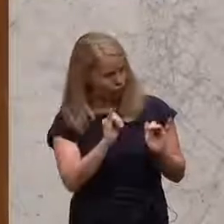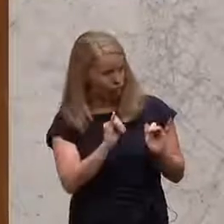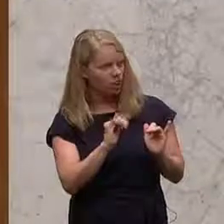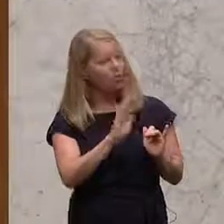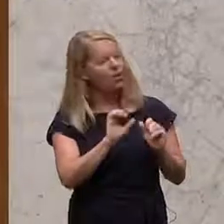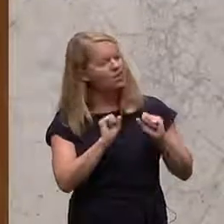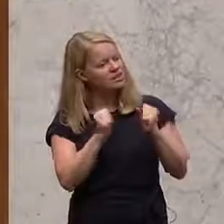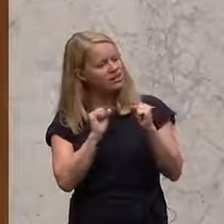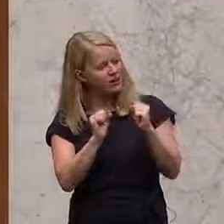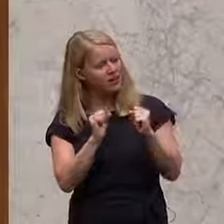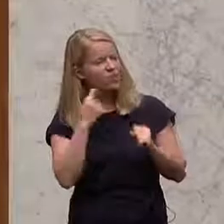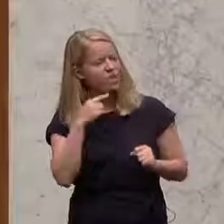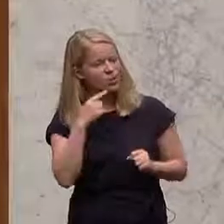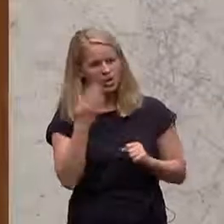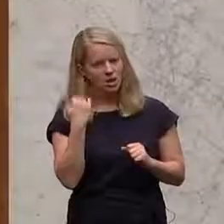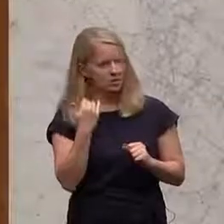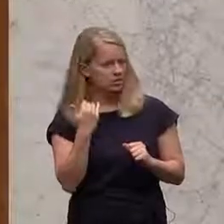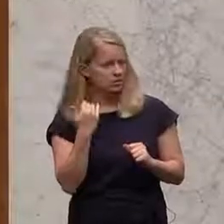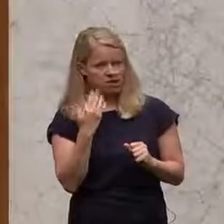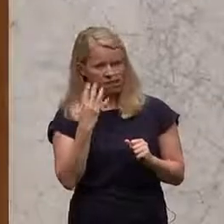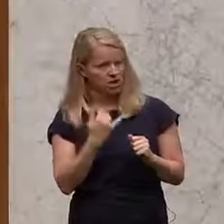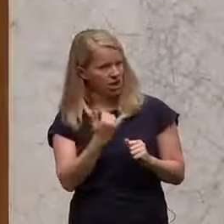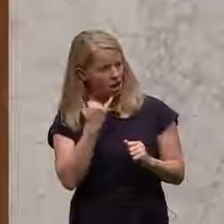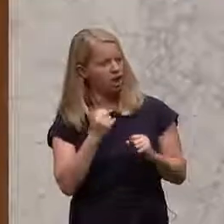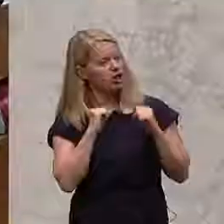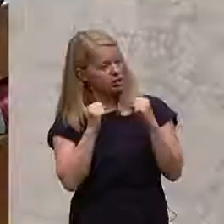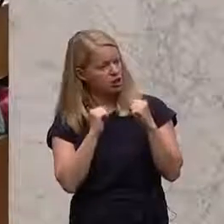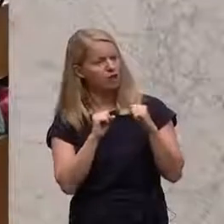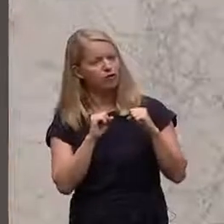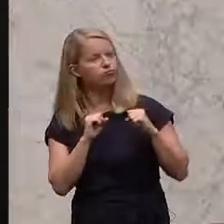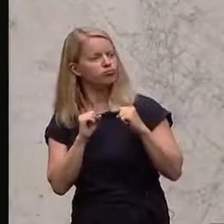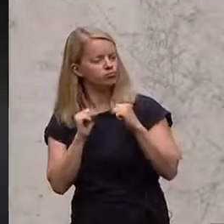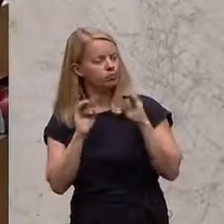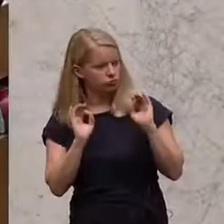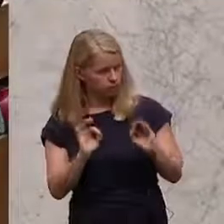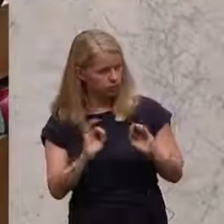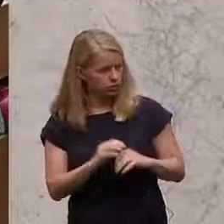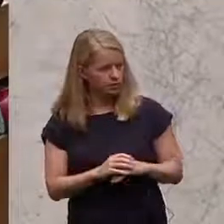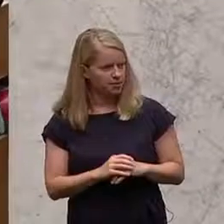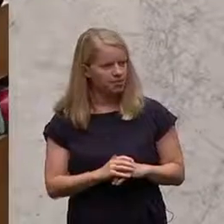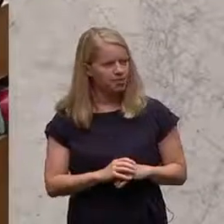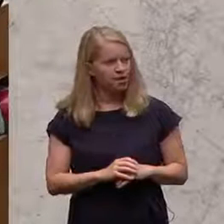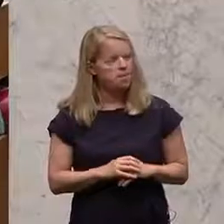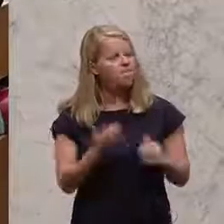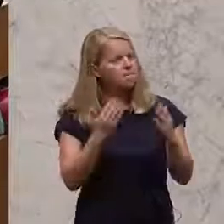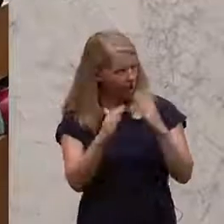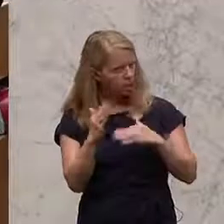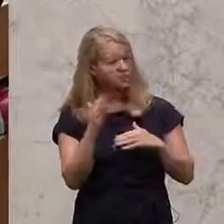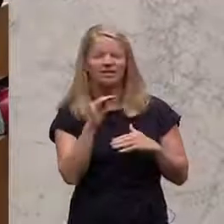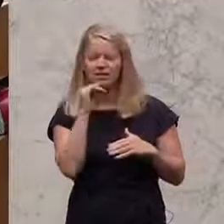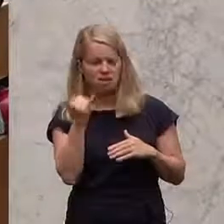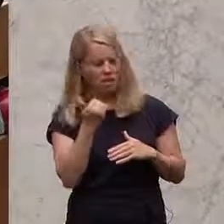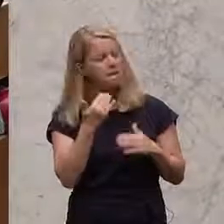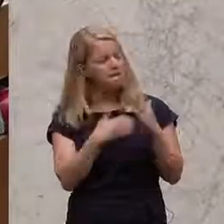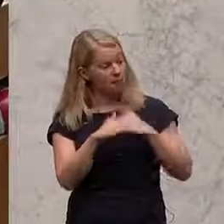Initiativen seitens der NEOS in den letzten vier Jahren durchaus, wir sind größtenteils nicht gerade immer, einer Meinung